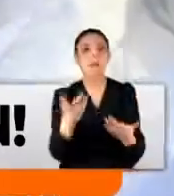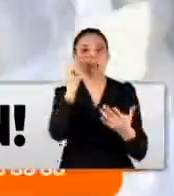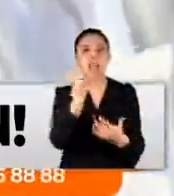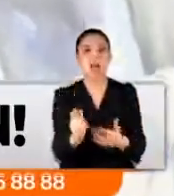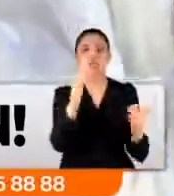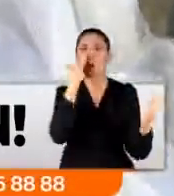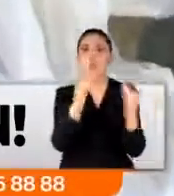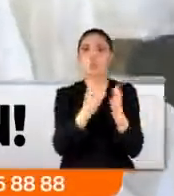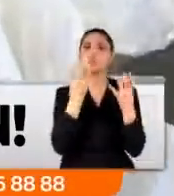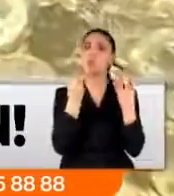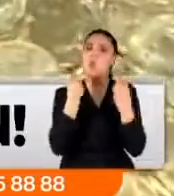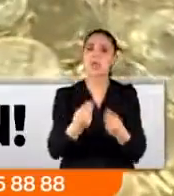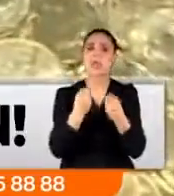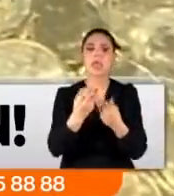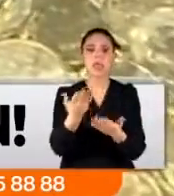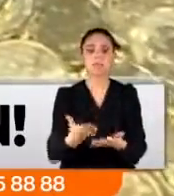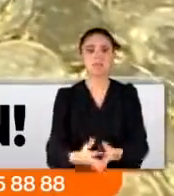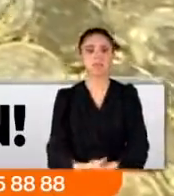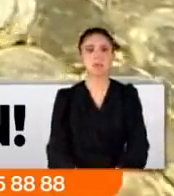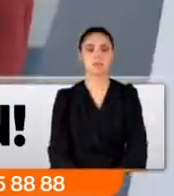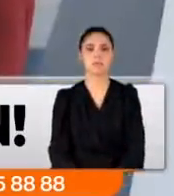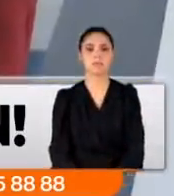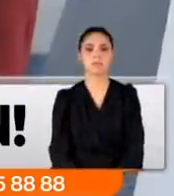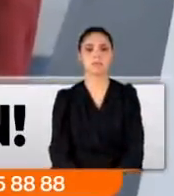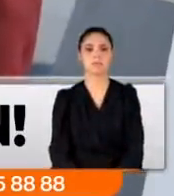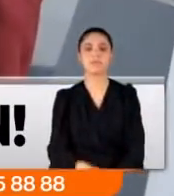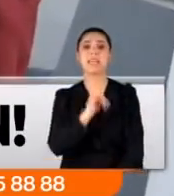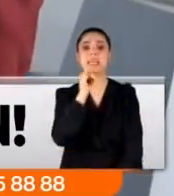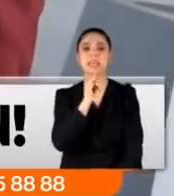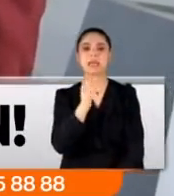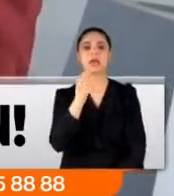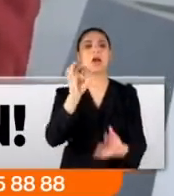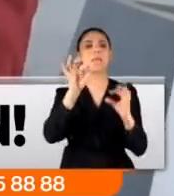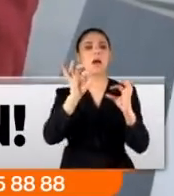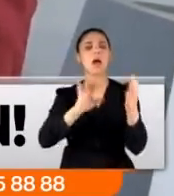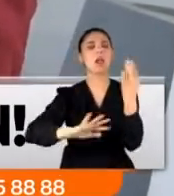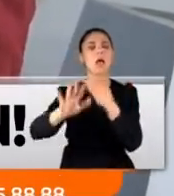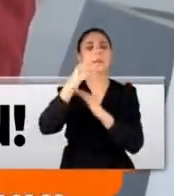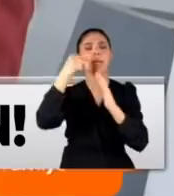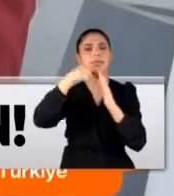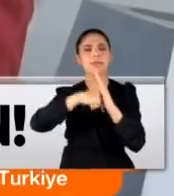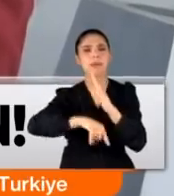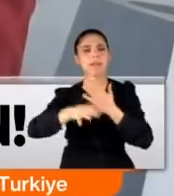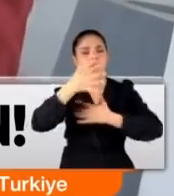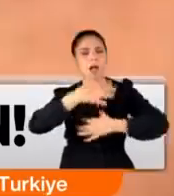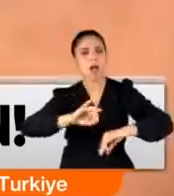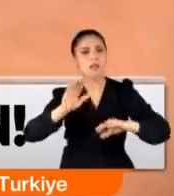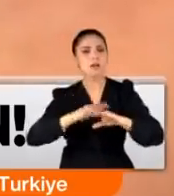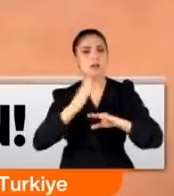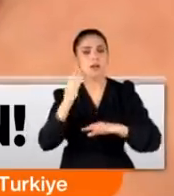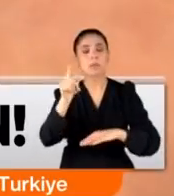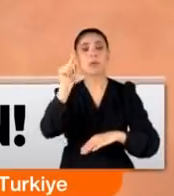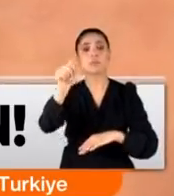yakın bir para. Çok iyi bir çalışma var burada. Gramaj ayarı ve kalınlık ayarına kadar tüm detaylar. İnce bir işçilikten geçmiş.